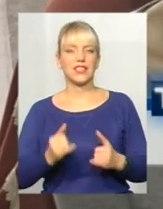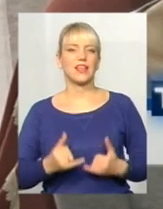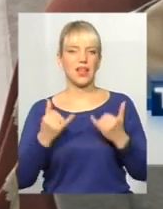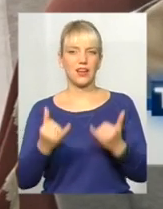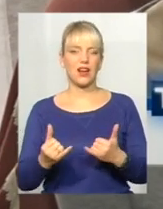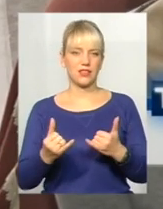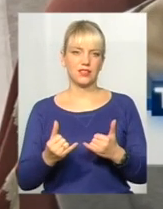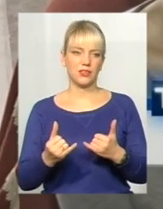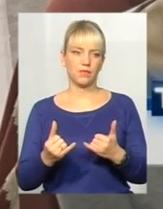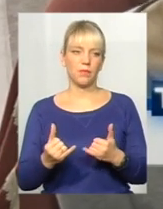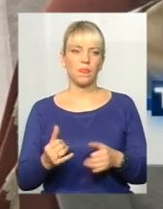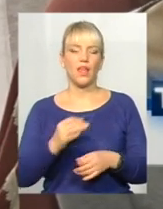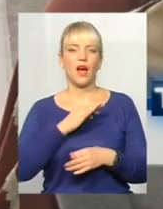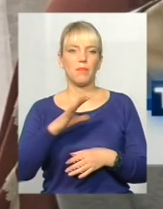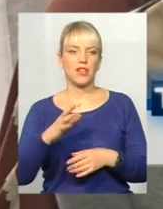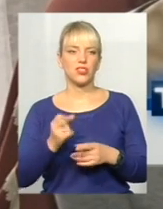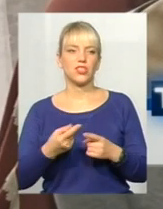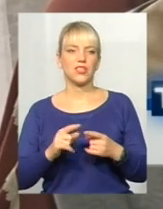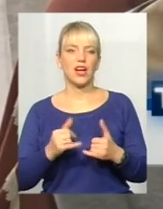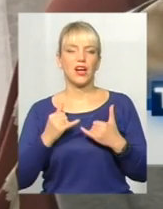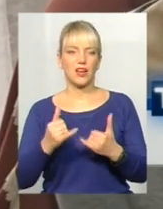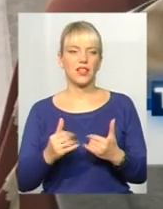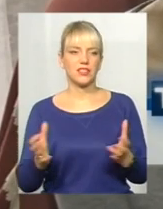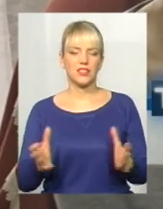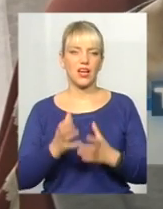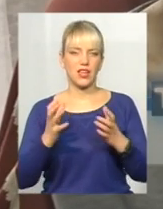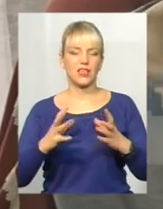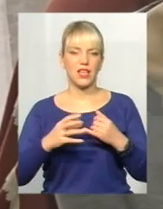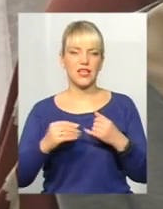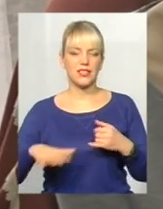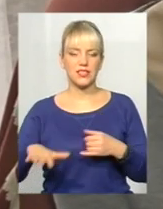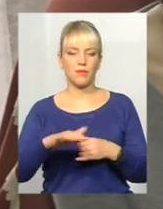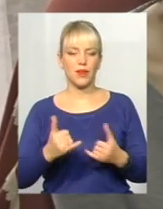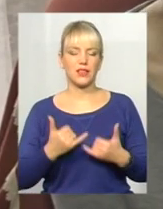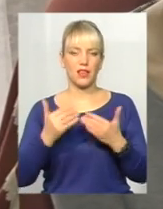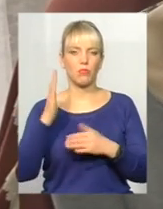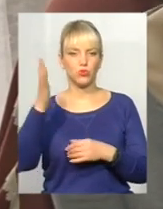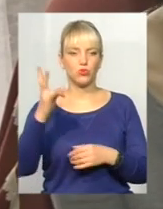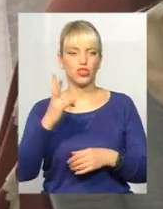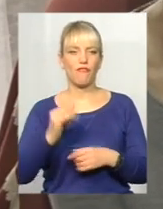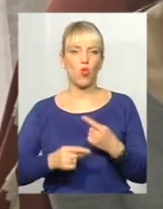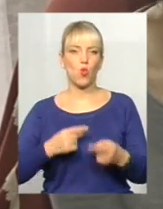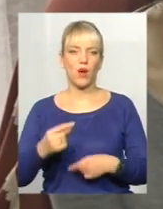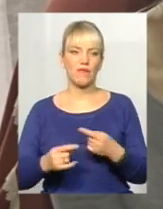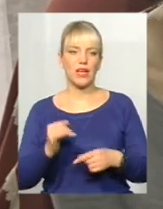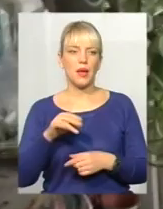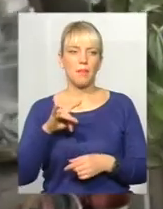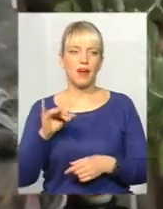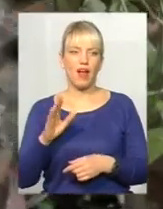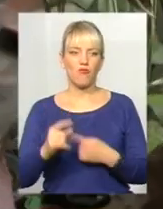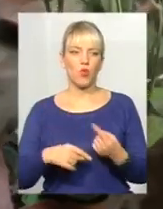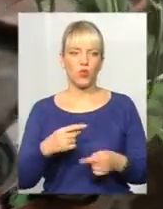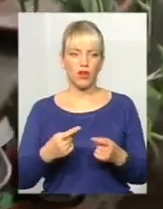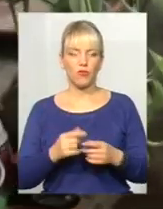обогащення, а просто ради збереження землі для внуків і правнуків.